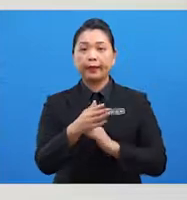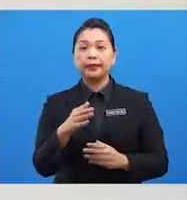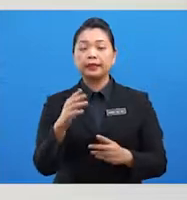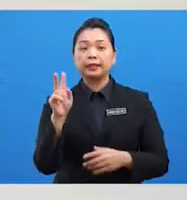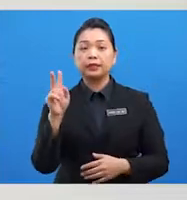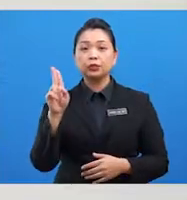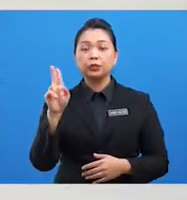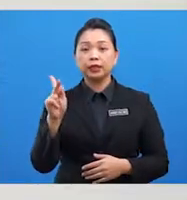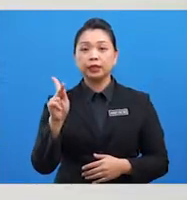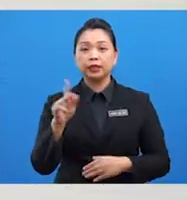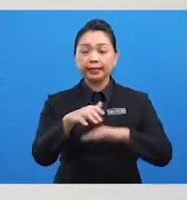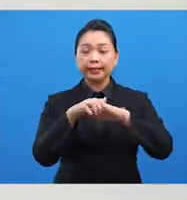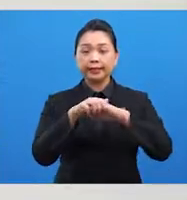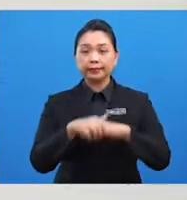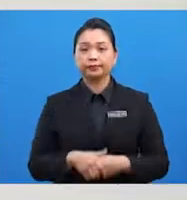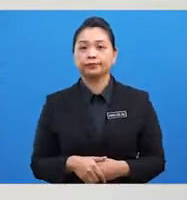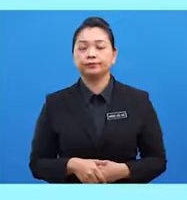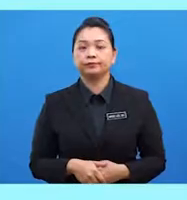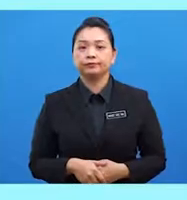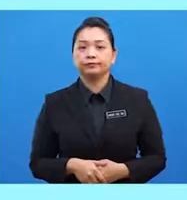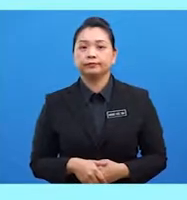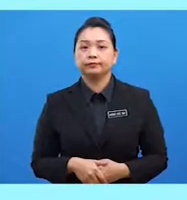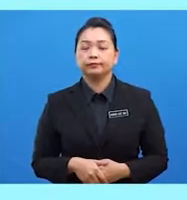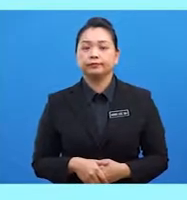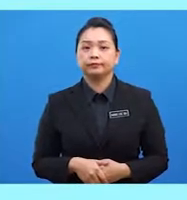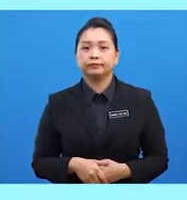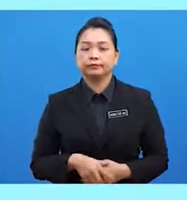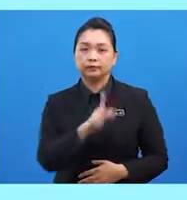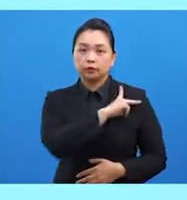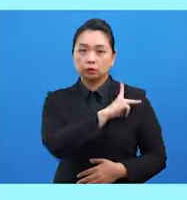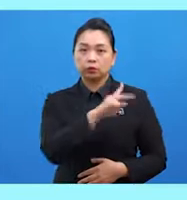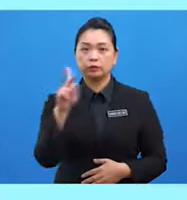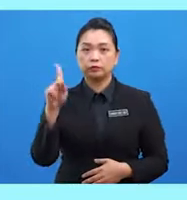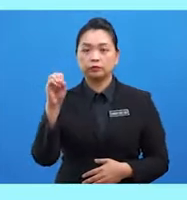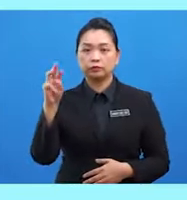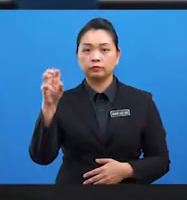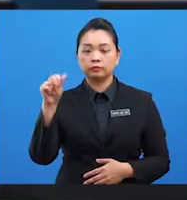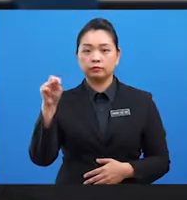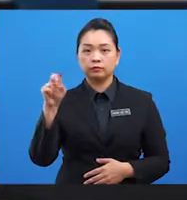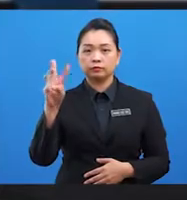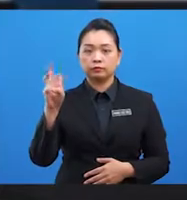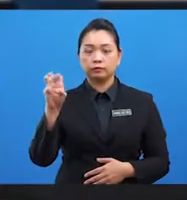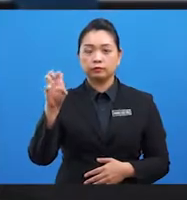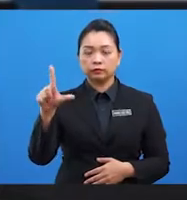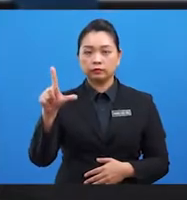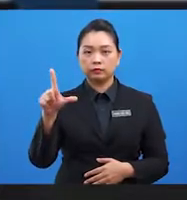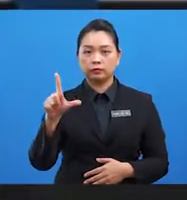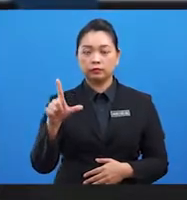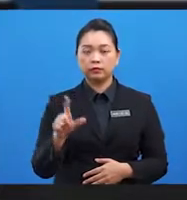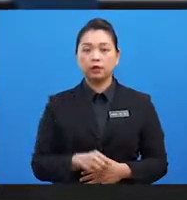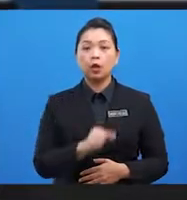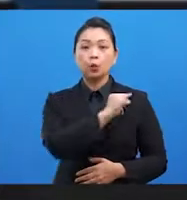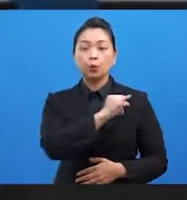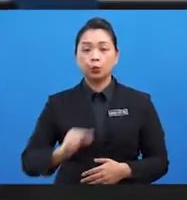merdeka pada tahun 1957. Ketua Commonwealth ialah Ratu Britain. Sekretariat Pertubuhan